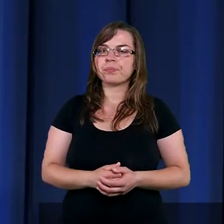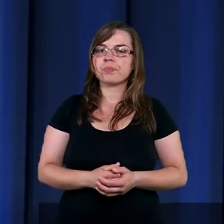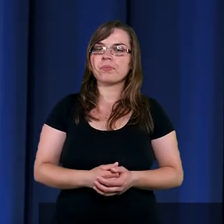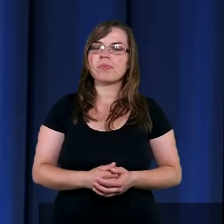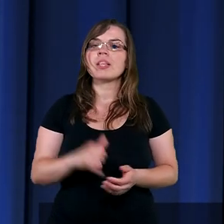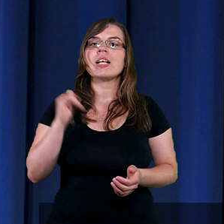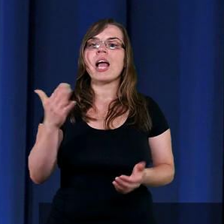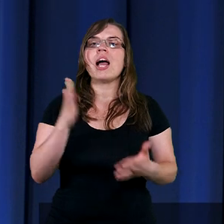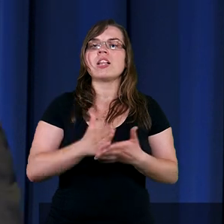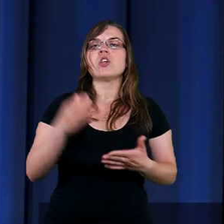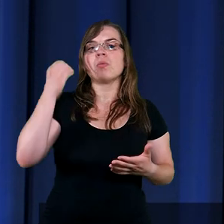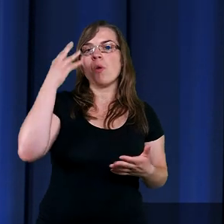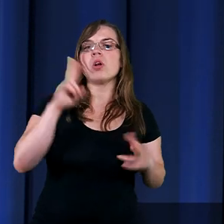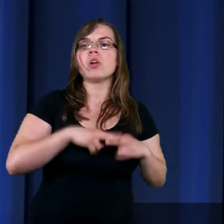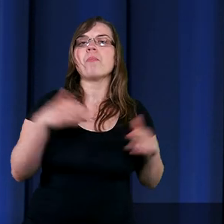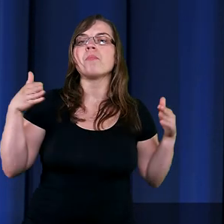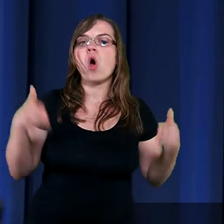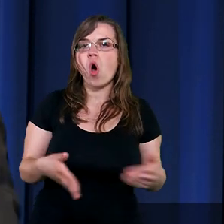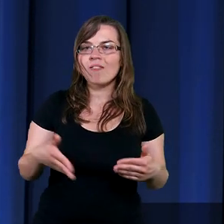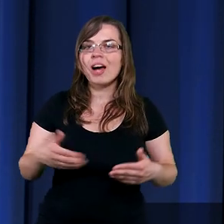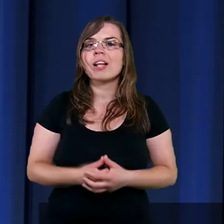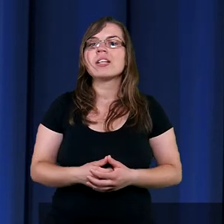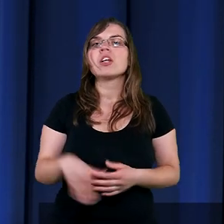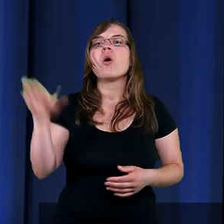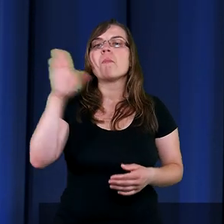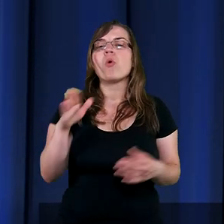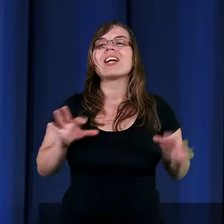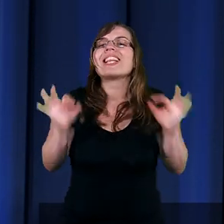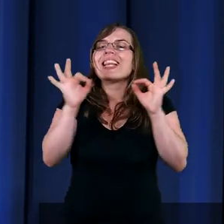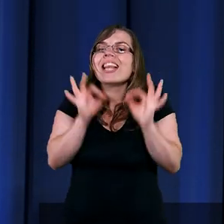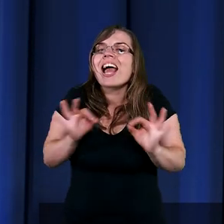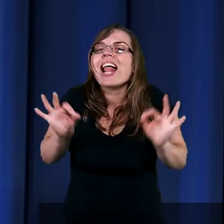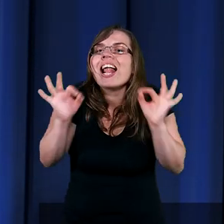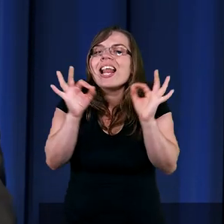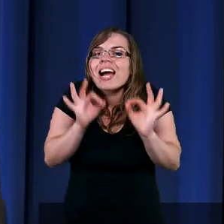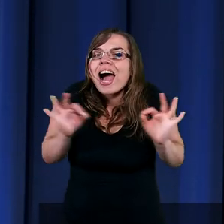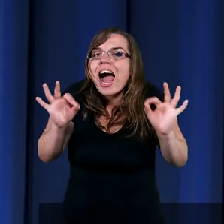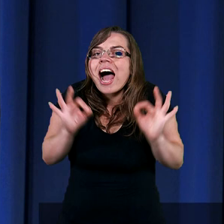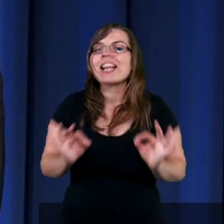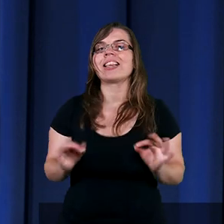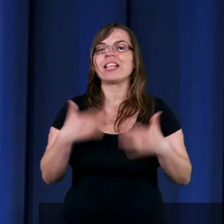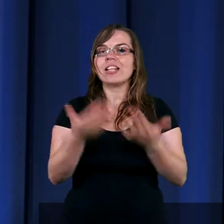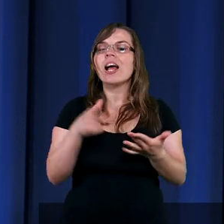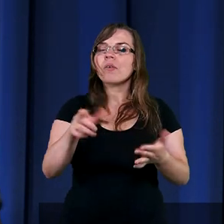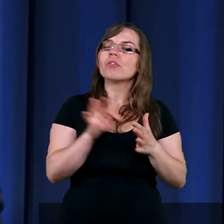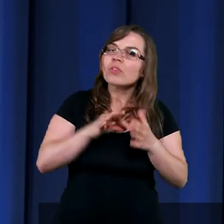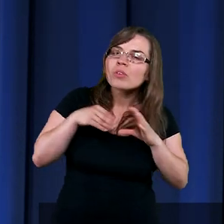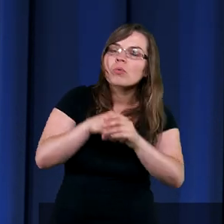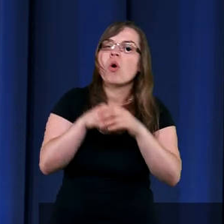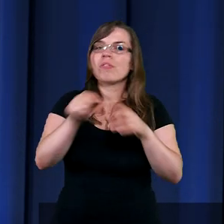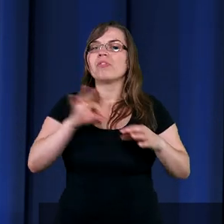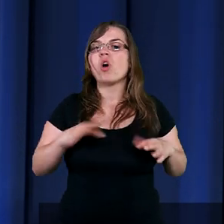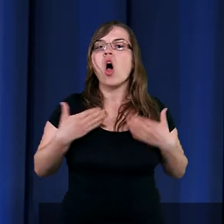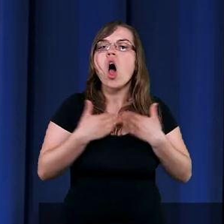Jak tylko Mojżesz został pochowany, Pan Bóg delikatnie ciało swojego sługi złożył do grobu.